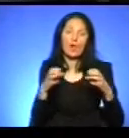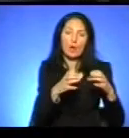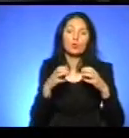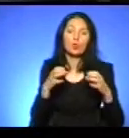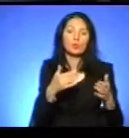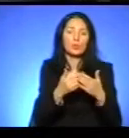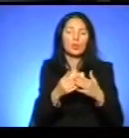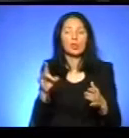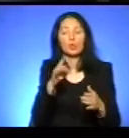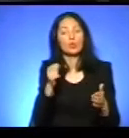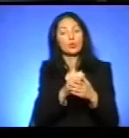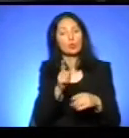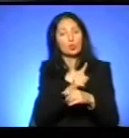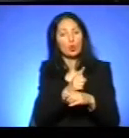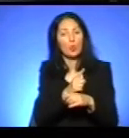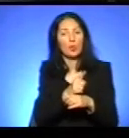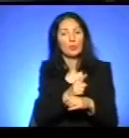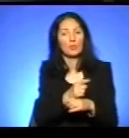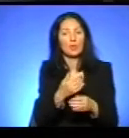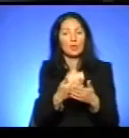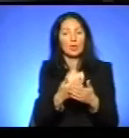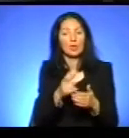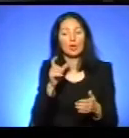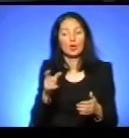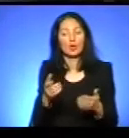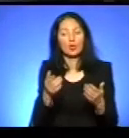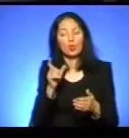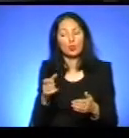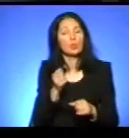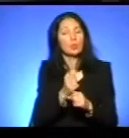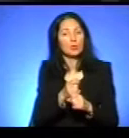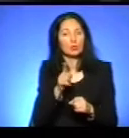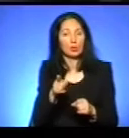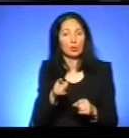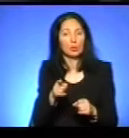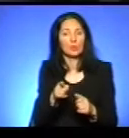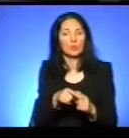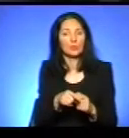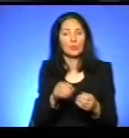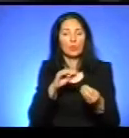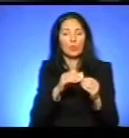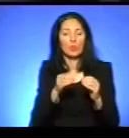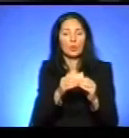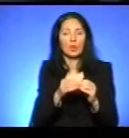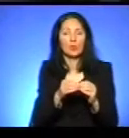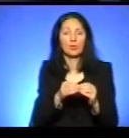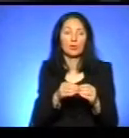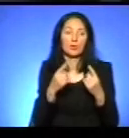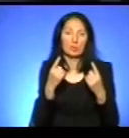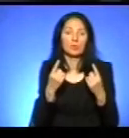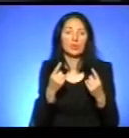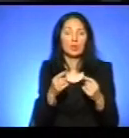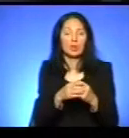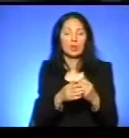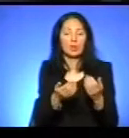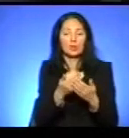наприклад, з району до Тернополя. Ну, якщо, наприклад, ще й людина працює, то тут взагалі проблема, як на мене, досить така вагома.